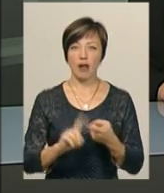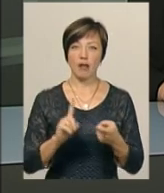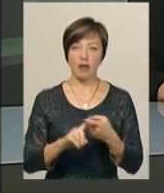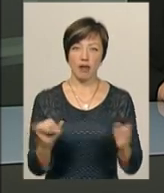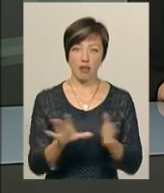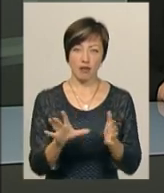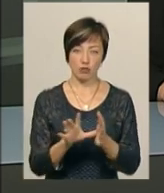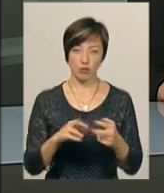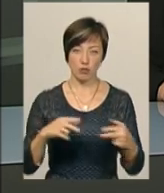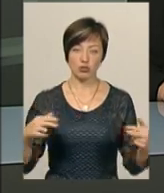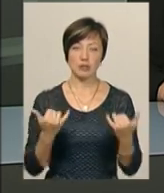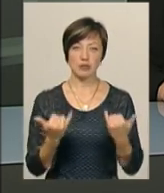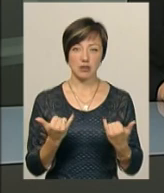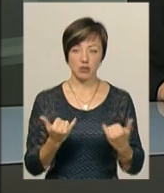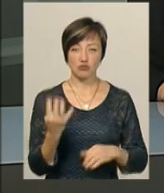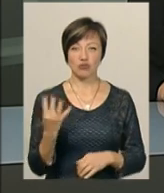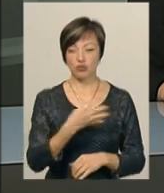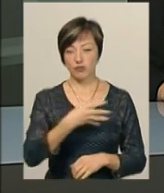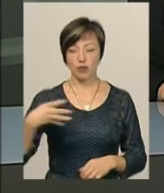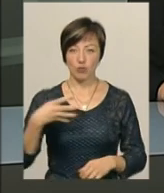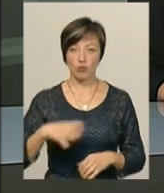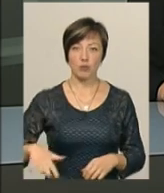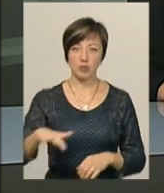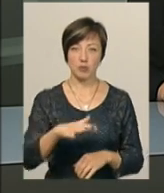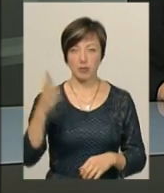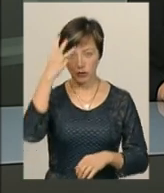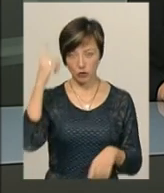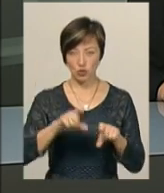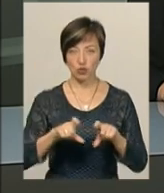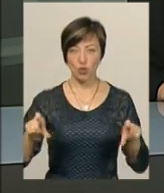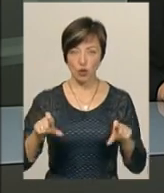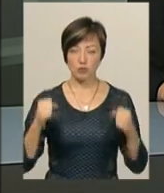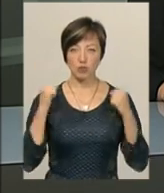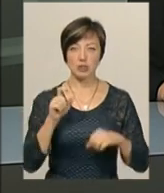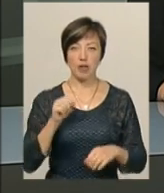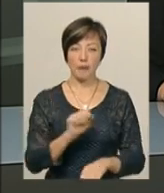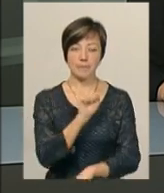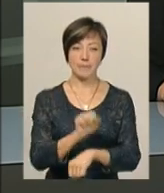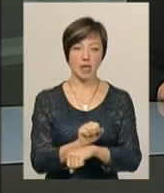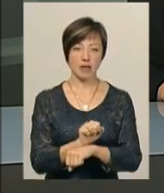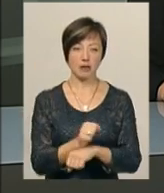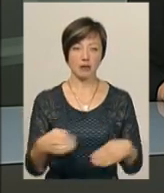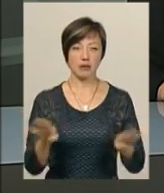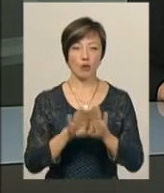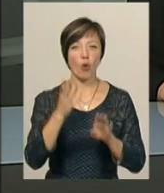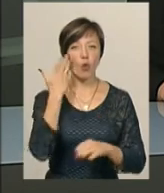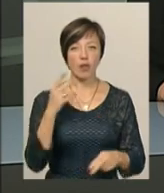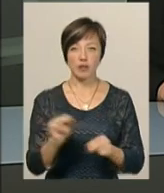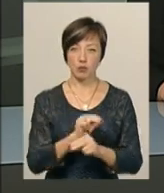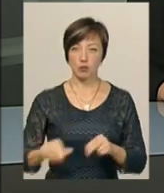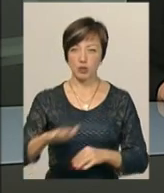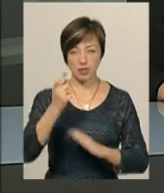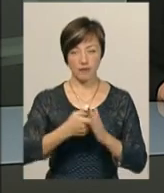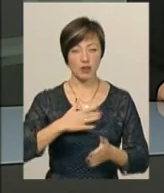електромережі. Наразі – четвертий поверх приміщення Хмельницької школи, де розташований спортзал перекрито. Коли відремонтують приміщення,